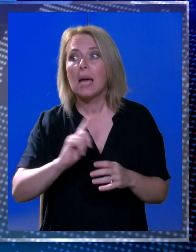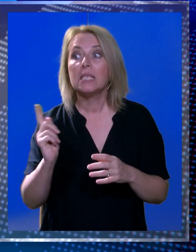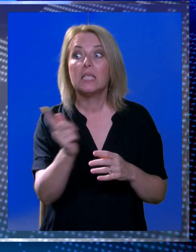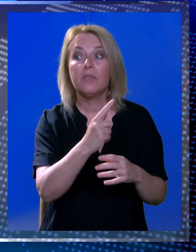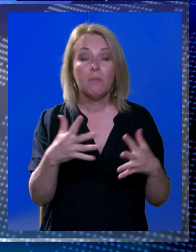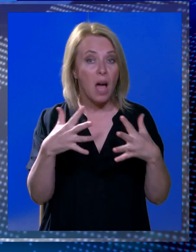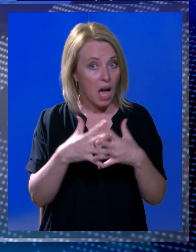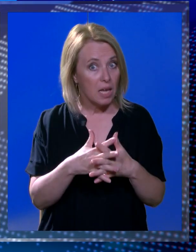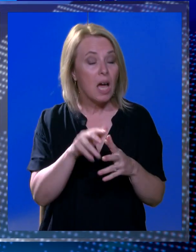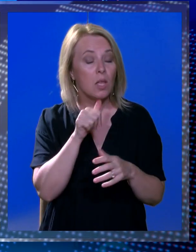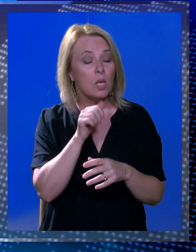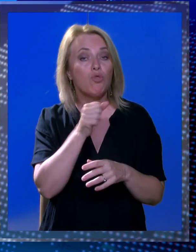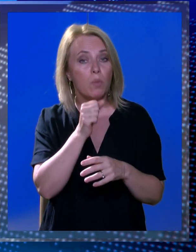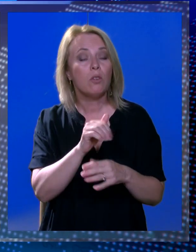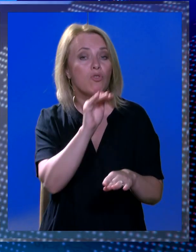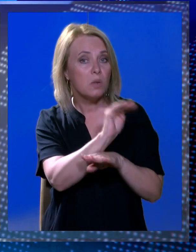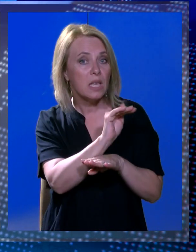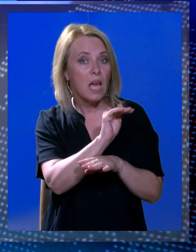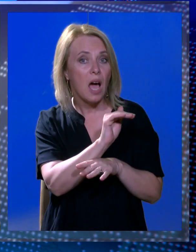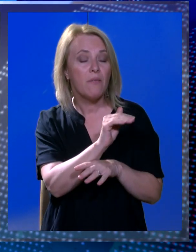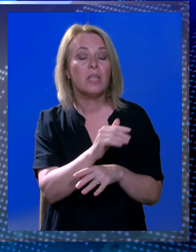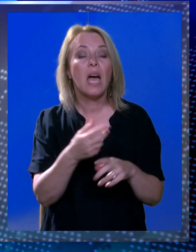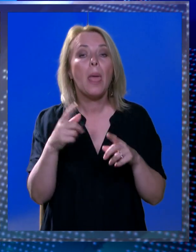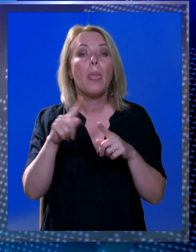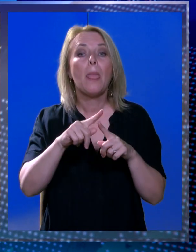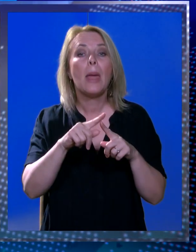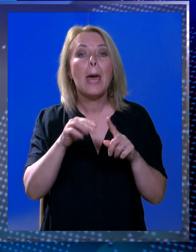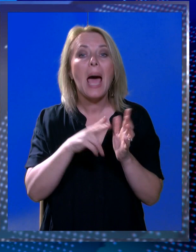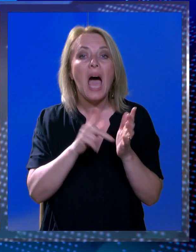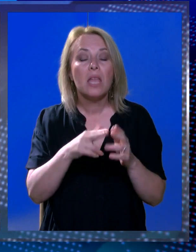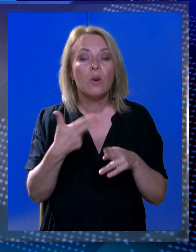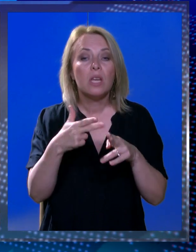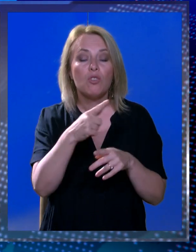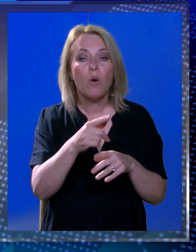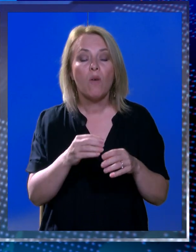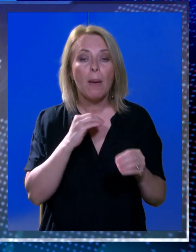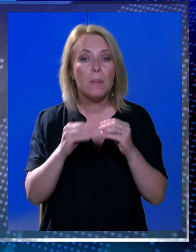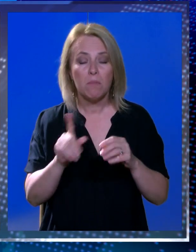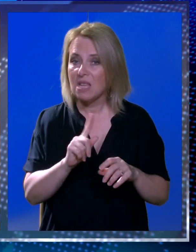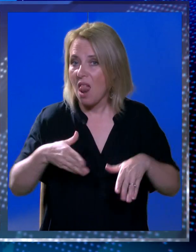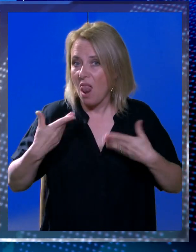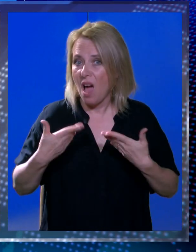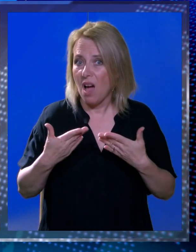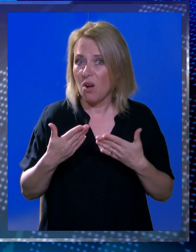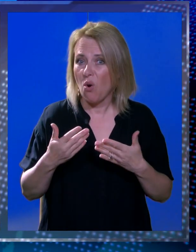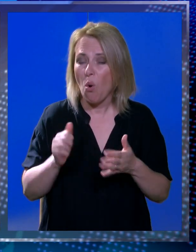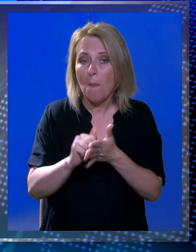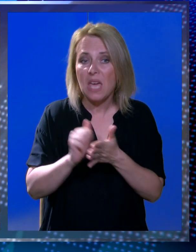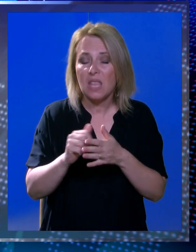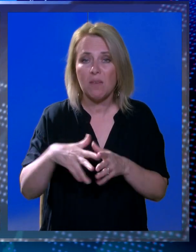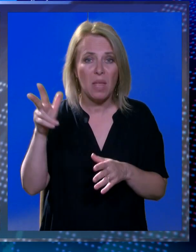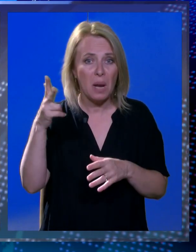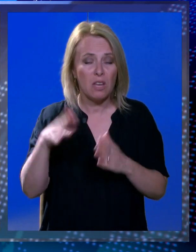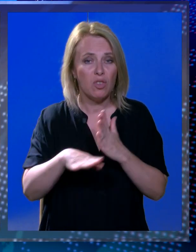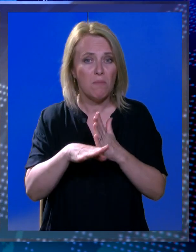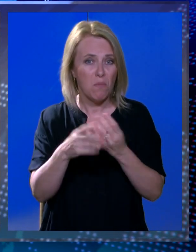a gradu i županju ćemo se svakako javiti da trojno riješimo ovaj problem. Jer nije lako istupati u medijima i